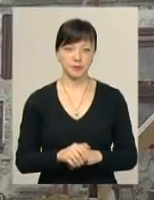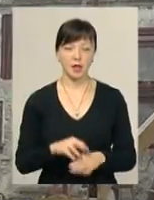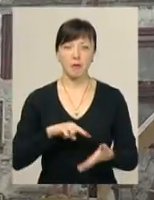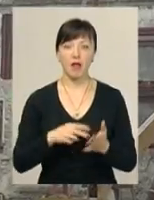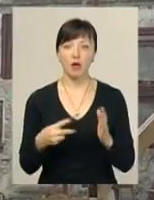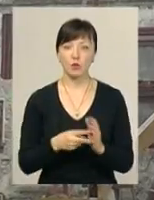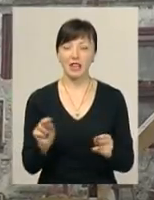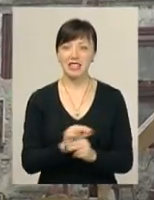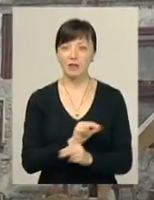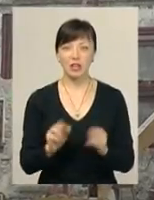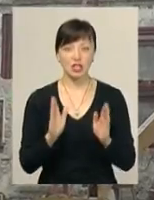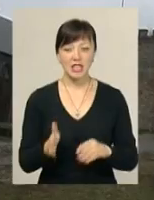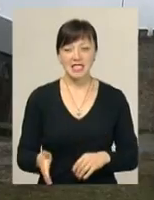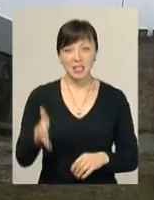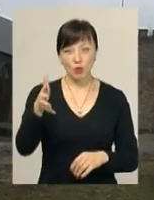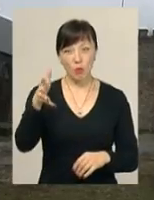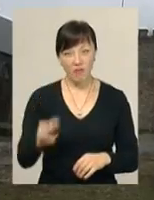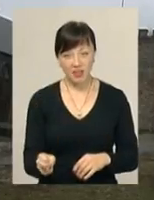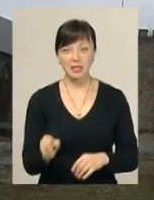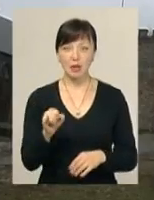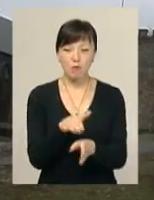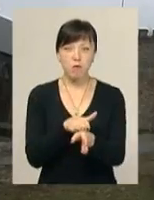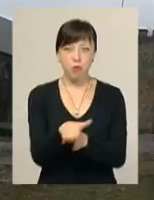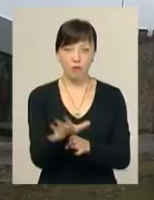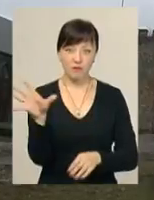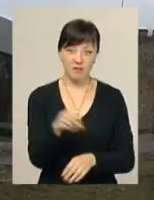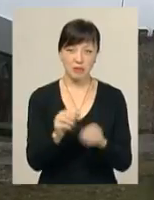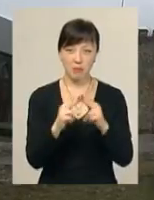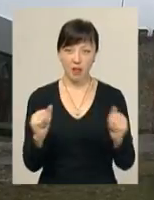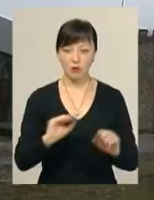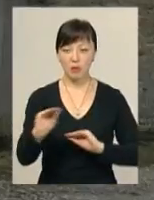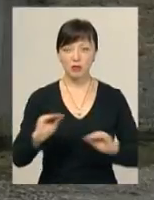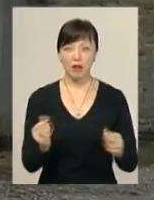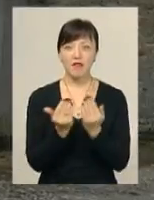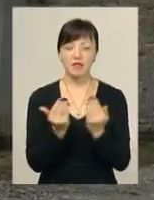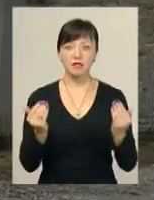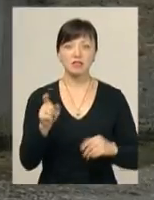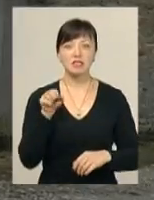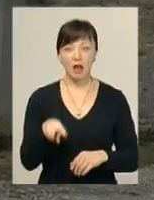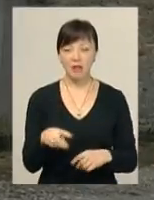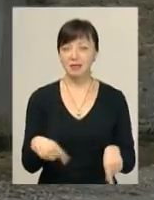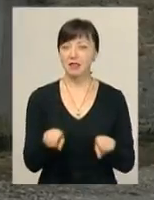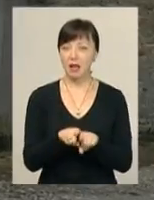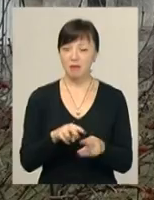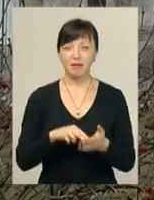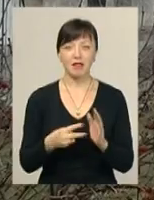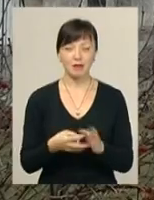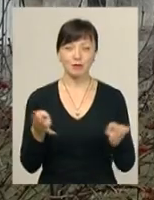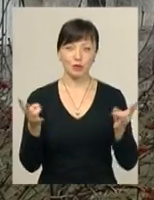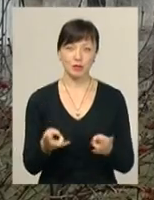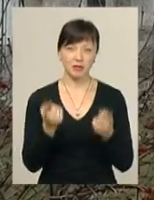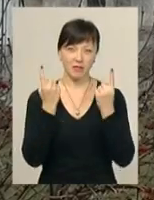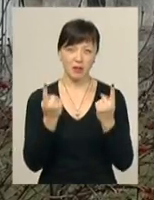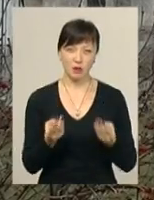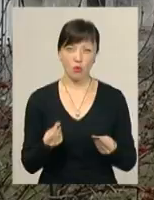Планують реставрувати не лише стіну, котра обвалилась, а й повністю палац, та облаштувати виставкові зали. Та на такі амбітні плани потрібні